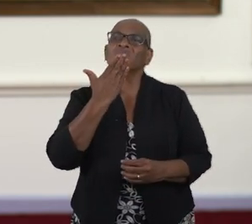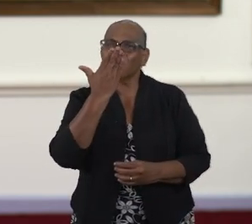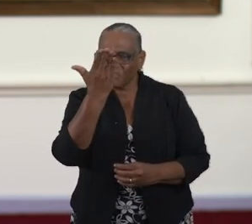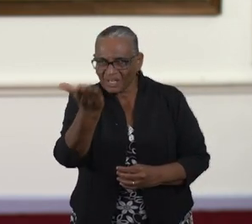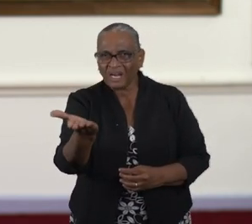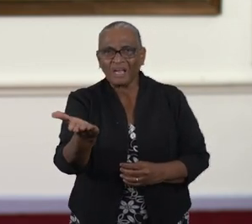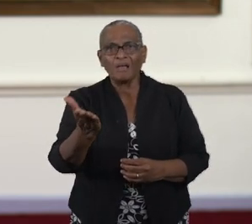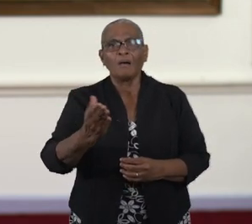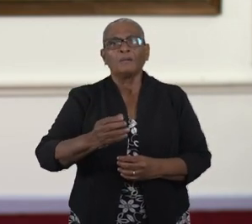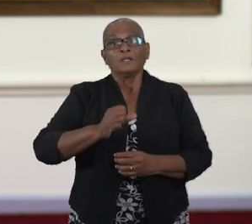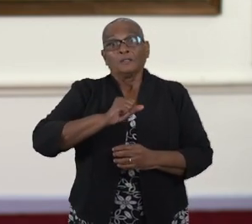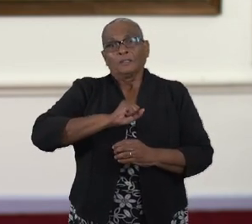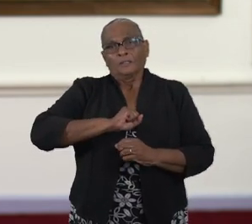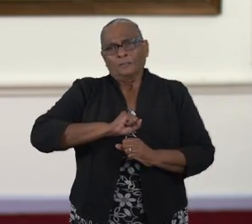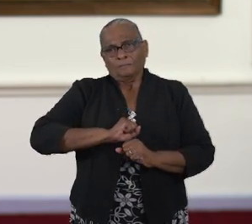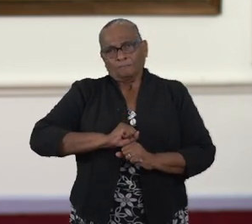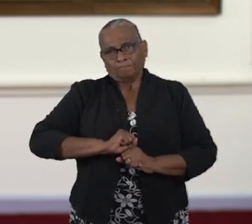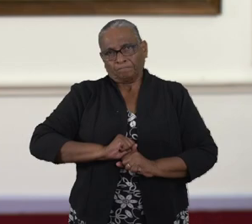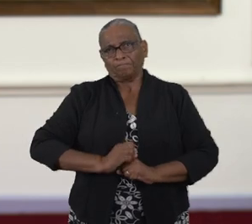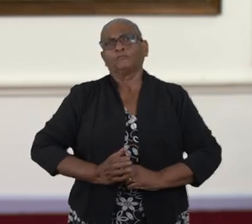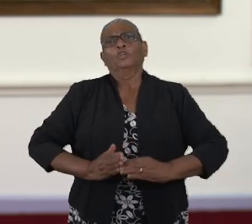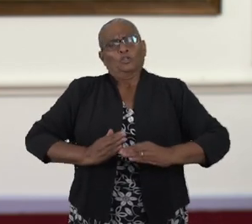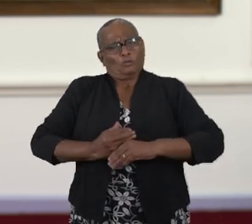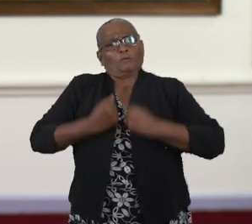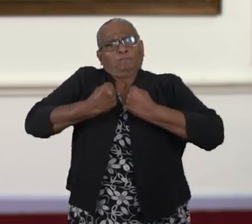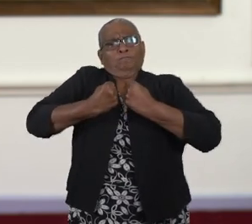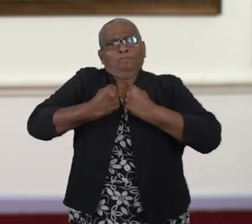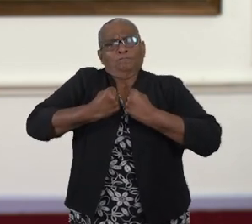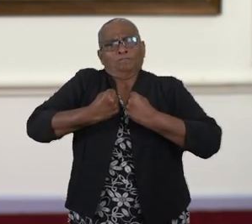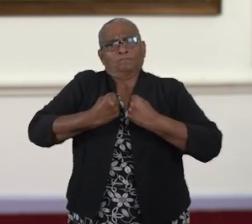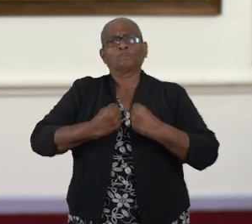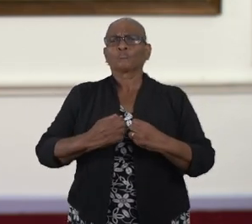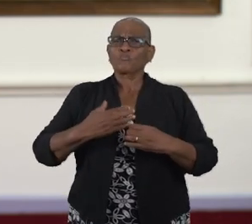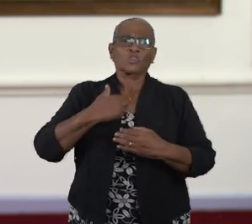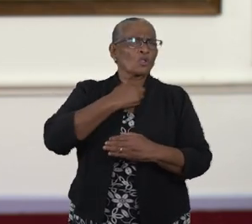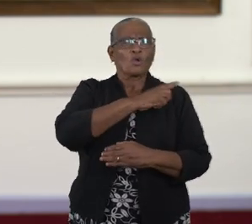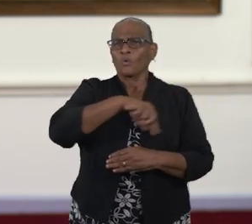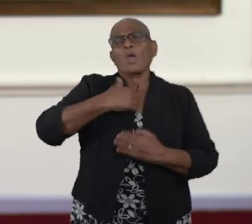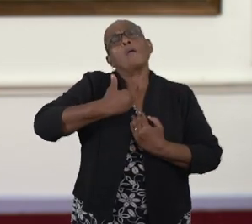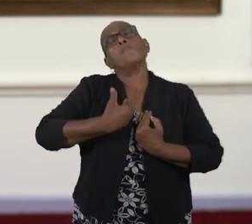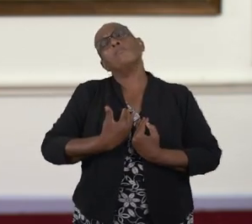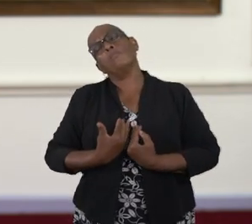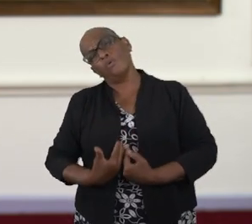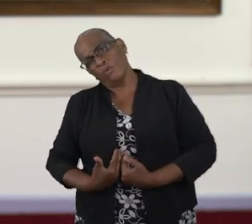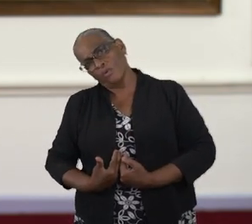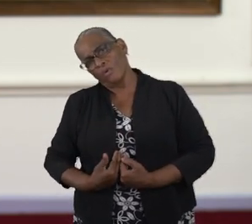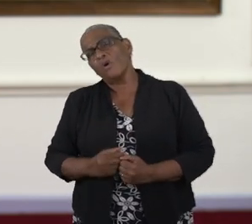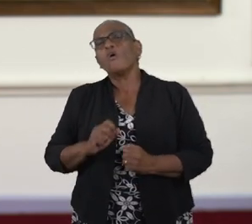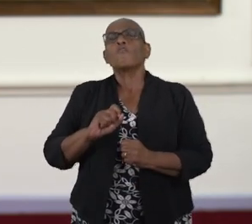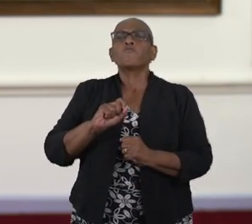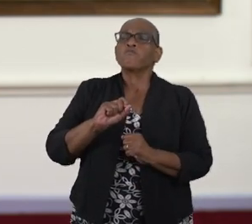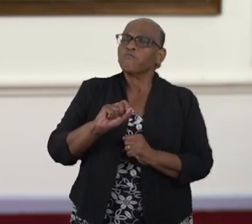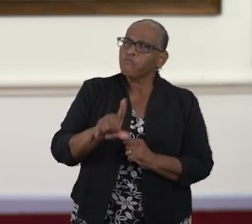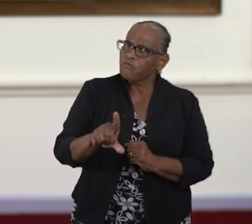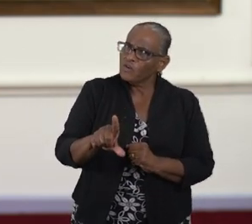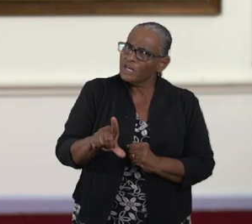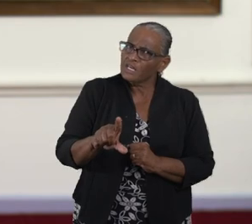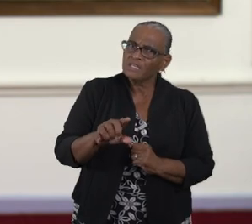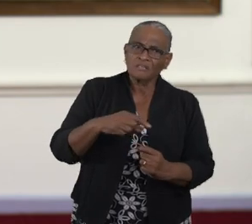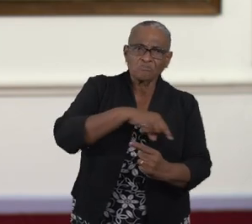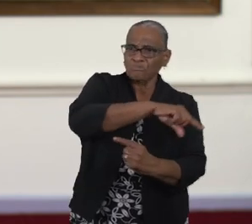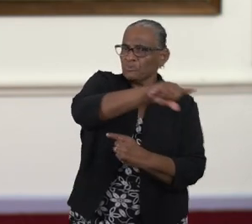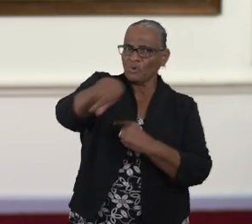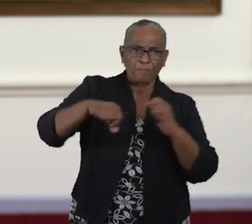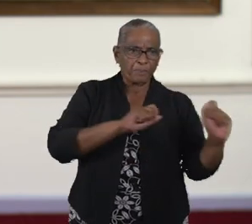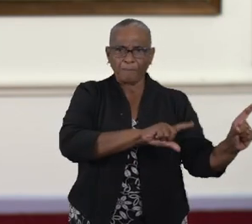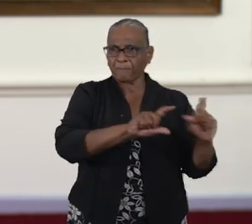Om de moed niet op te geven. Terwijl we moe zijn, is het virus niet moe. Het blijft om